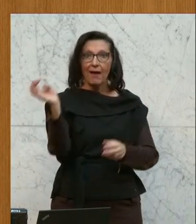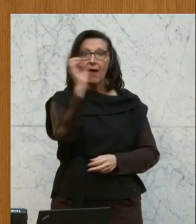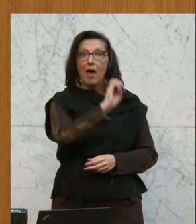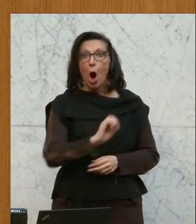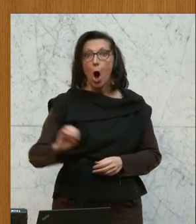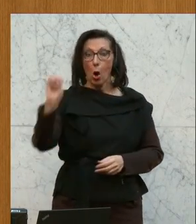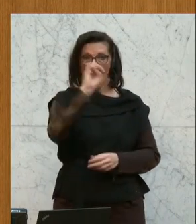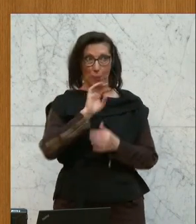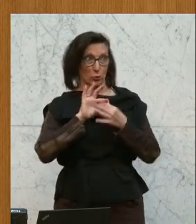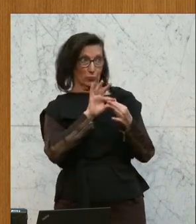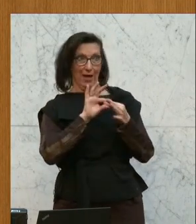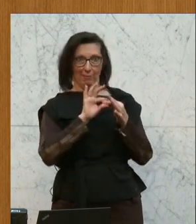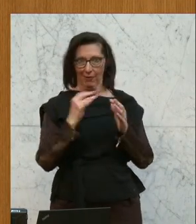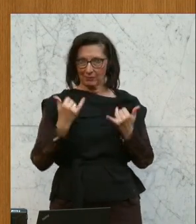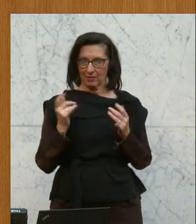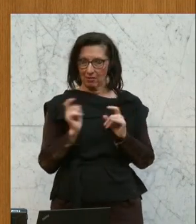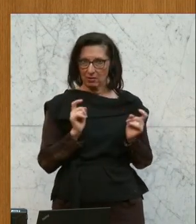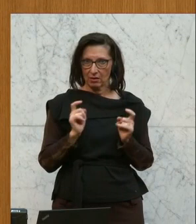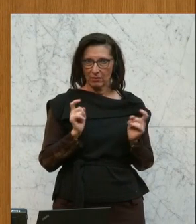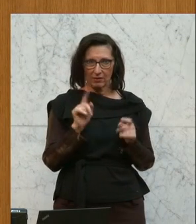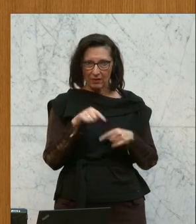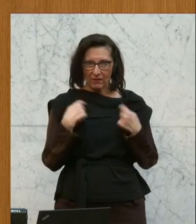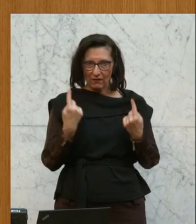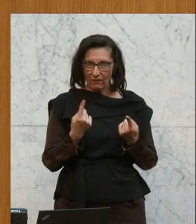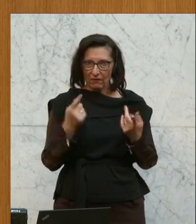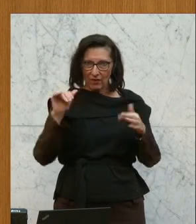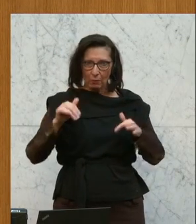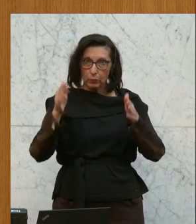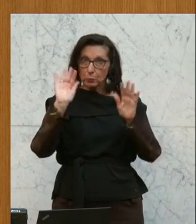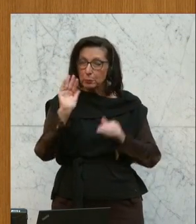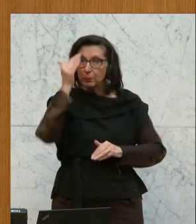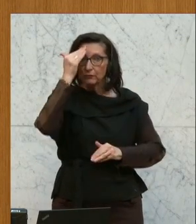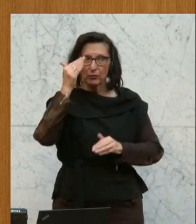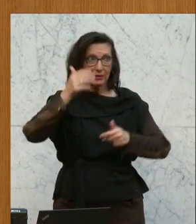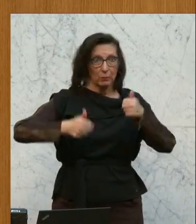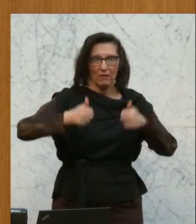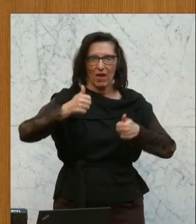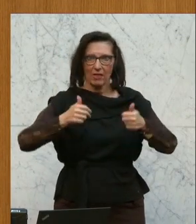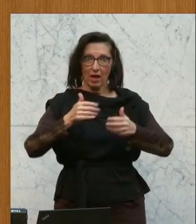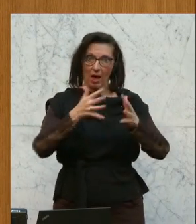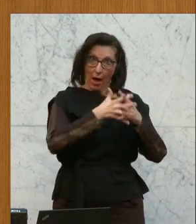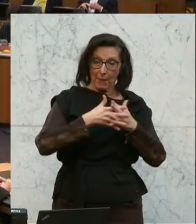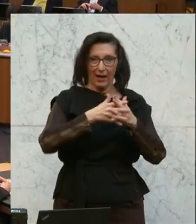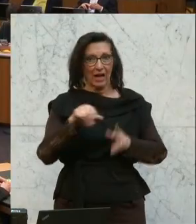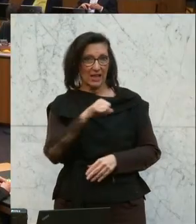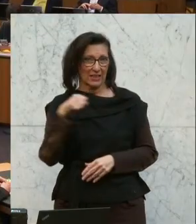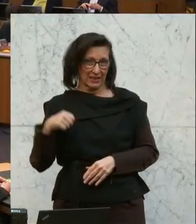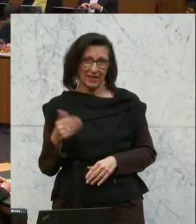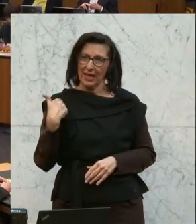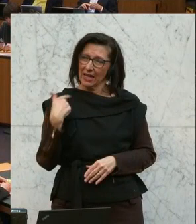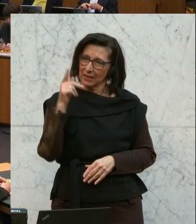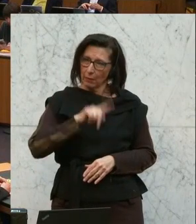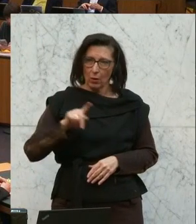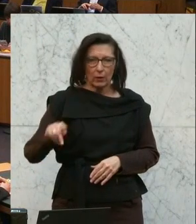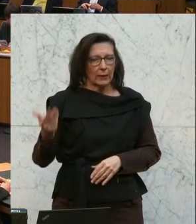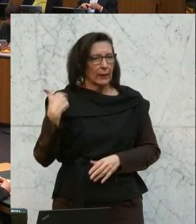Dimension auch diskutieren, denn wir dürfen die Augen da nicht verschließen. In diesem Wettkampf, in diesem Wettlauf haben USA und China in den vergangenen Monaten, in den